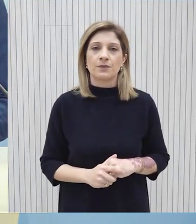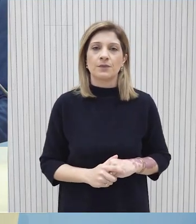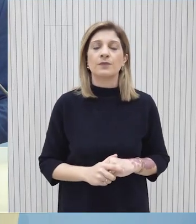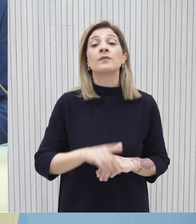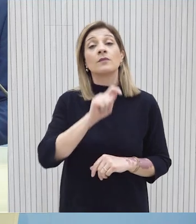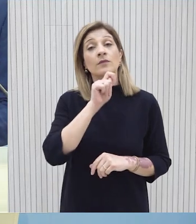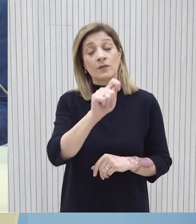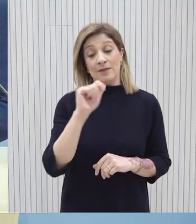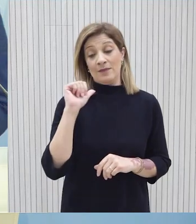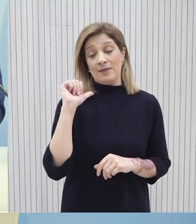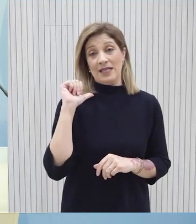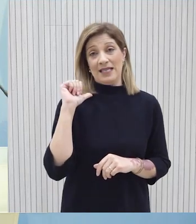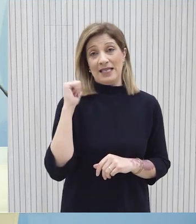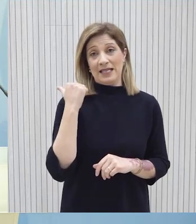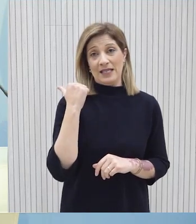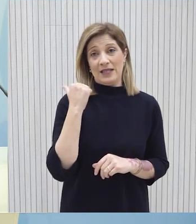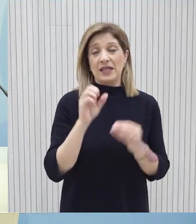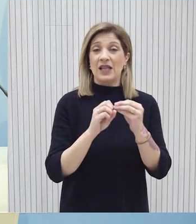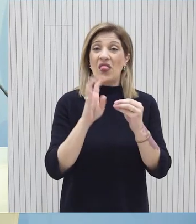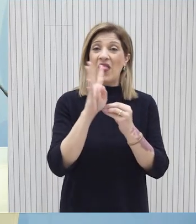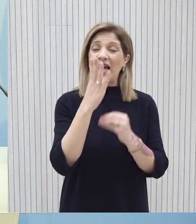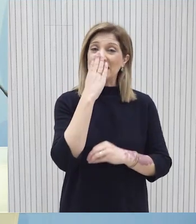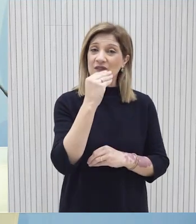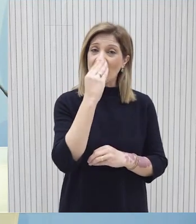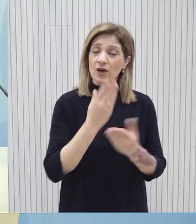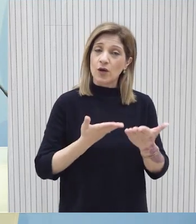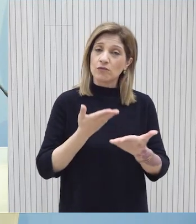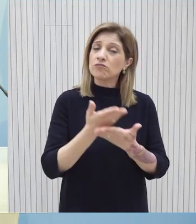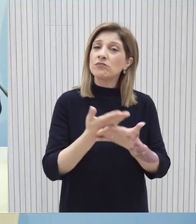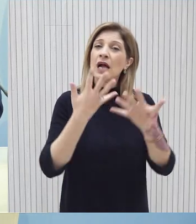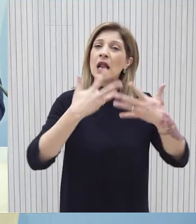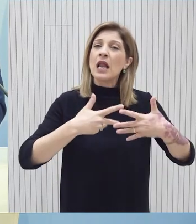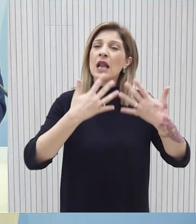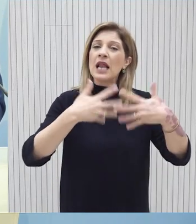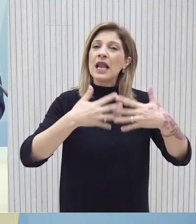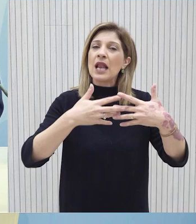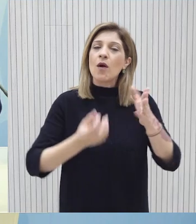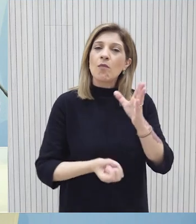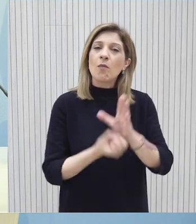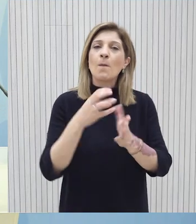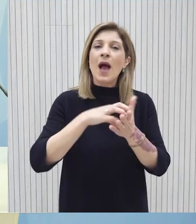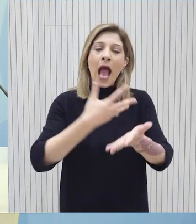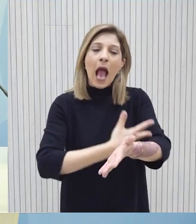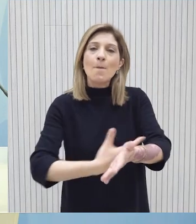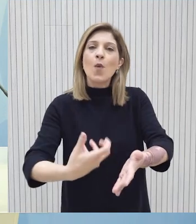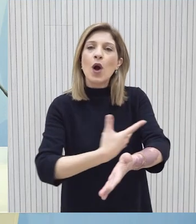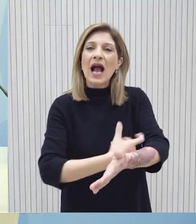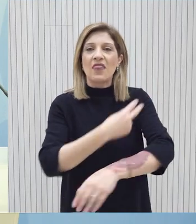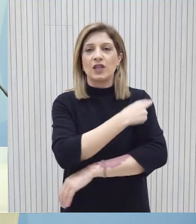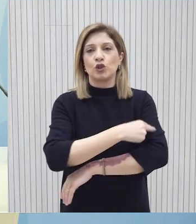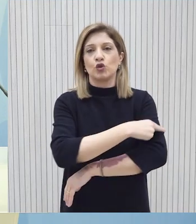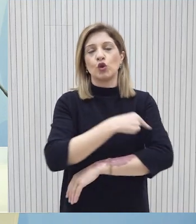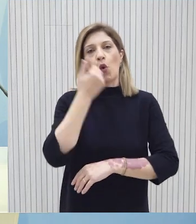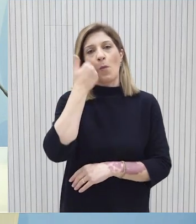Τέθηκε χθες 14 Φεβρουαρίου επίσημα σε λειτουργία η νέα υπερσύγχρονη μονάδα εμοκάθαρσης στο Γενικό